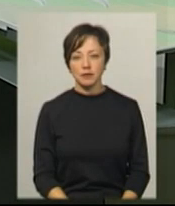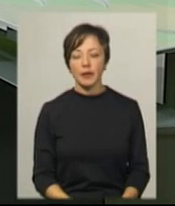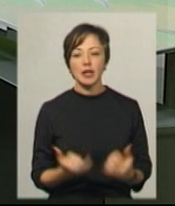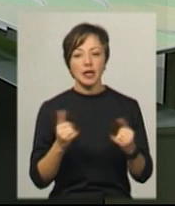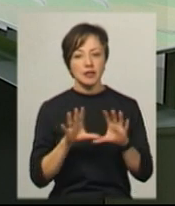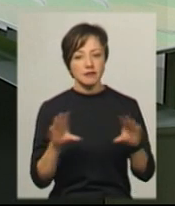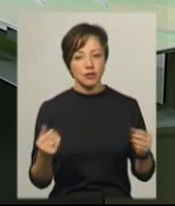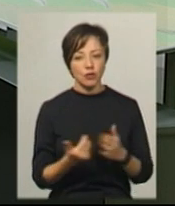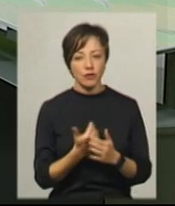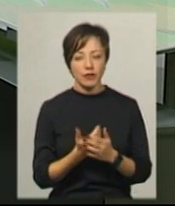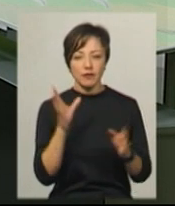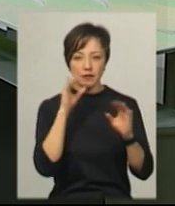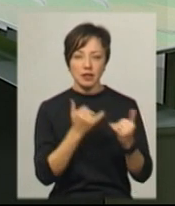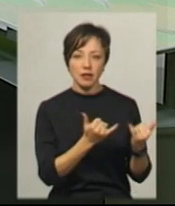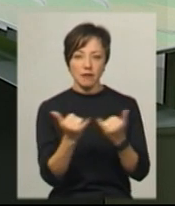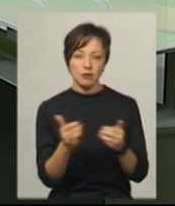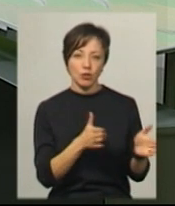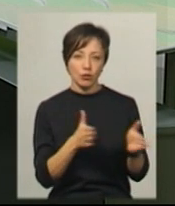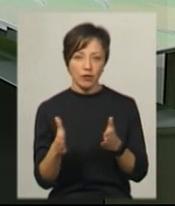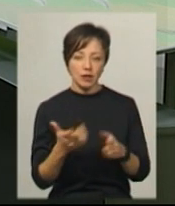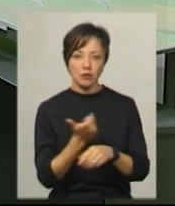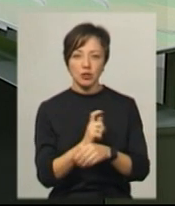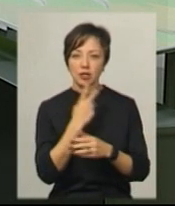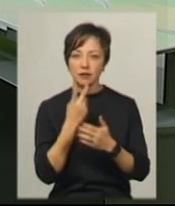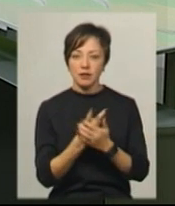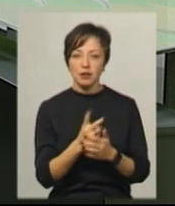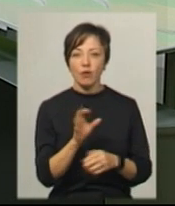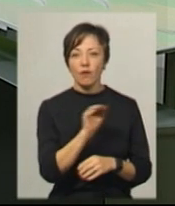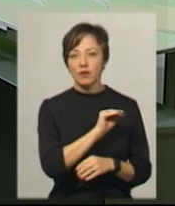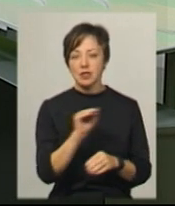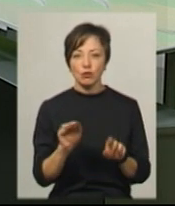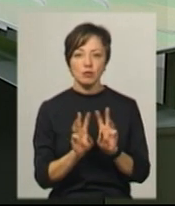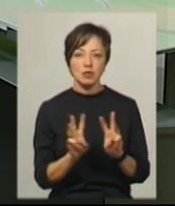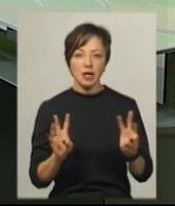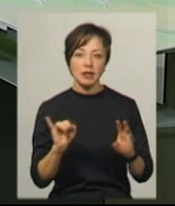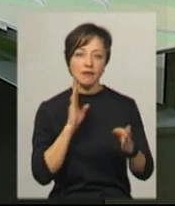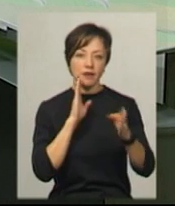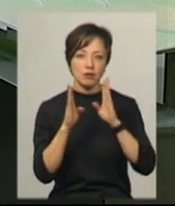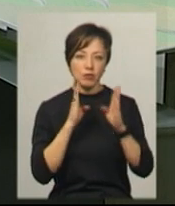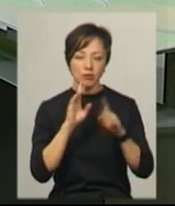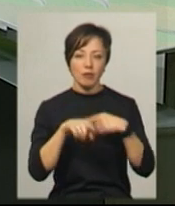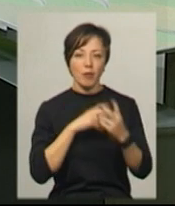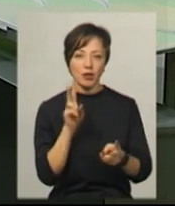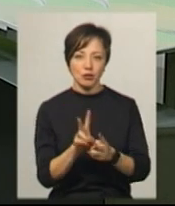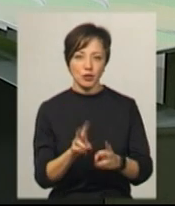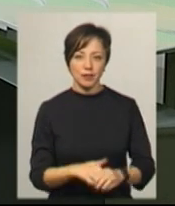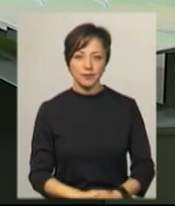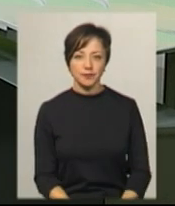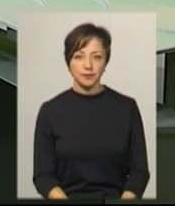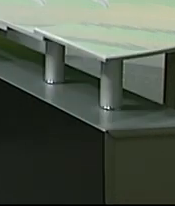Наразі це всі новини, які ми встигли для вас підготувати. Більше дивіться на нашому офіційному сайті та на сторінці у Фейсбук. Побачимось.